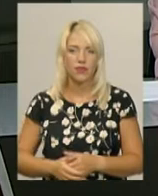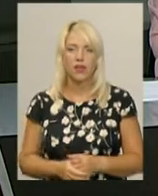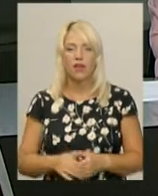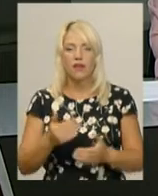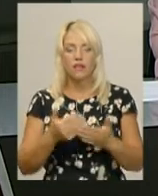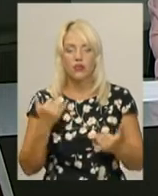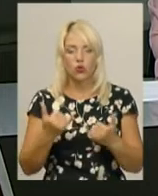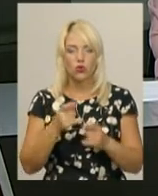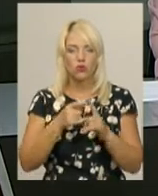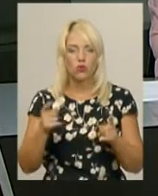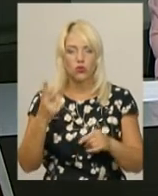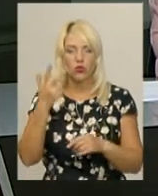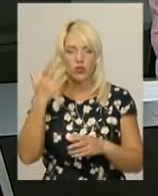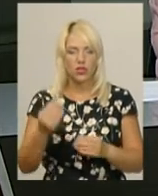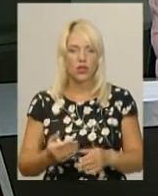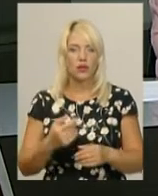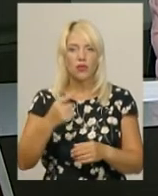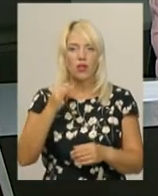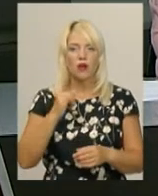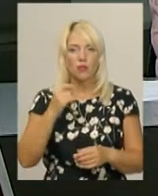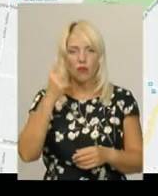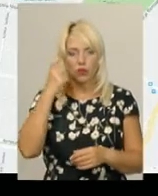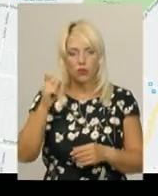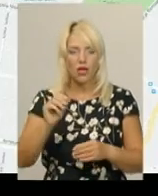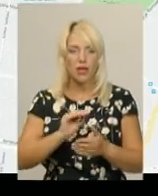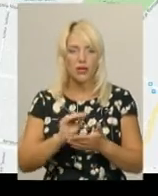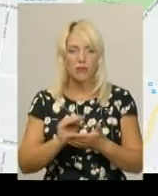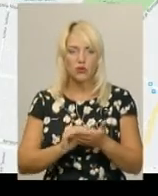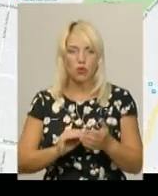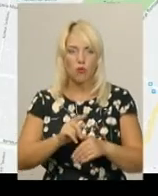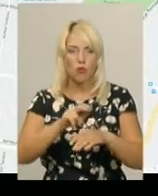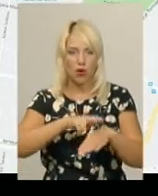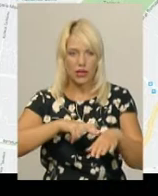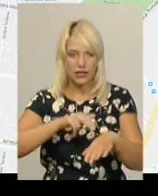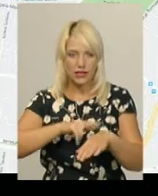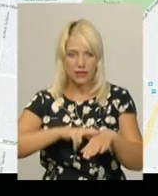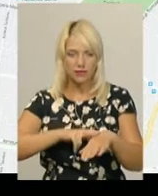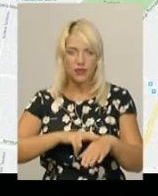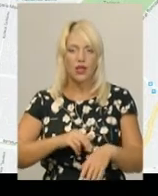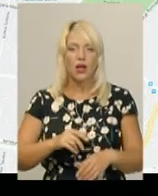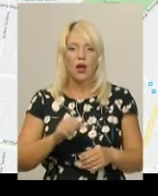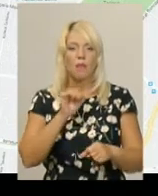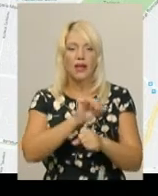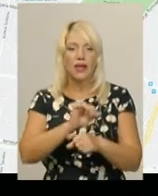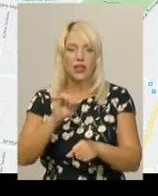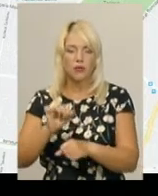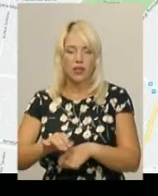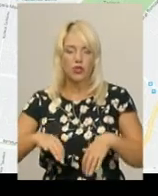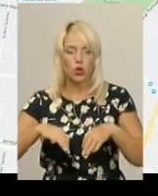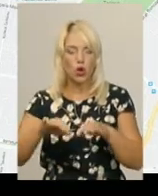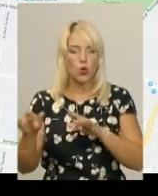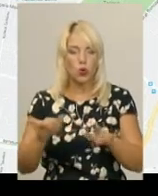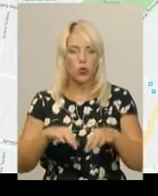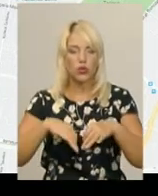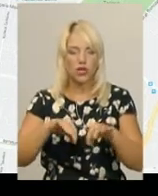Відсьогодні протягом трьох днів, повідомляє керівник прислужби патрульної поліції в області Роман Мартинюк, перекриватимуть рух транспорту в